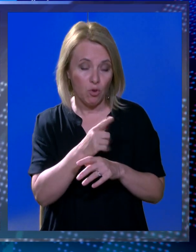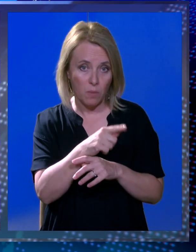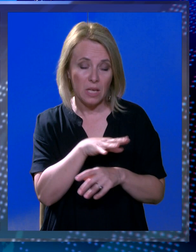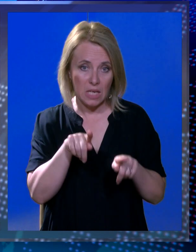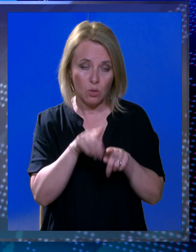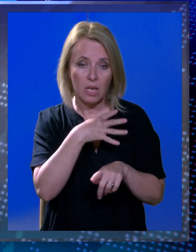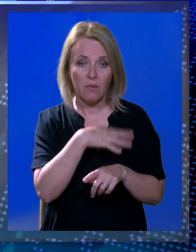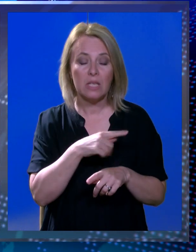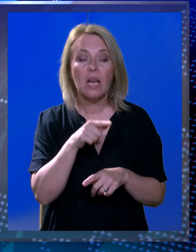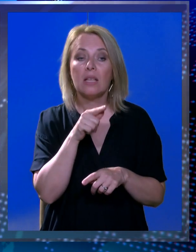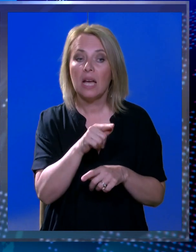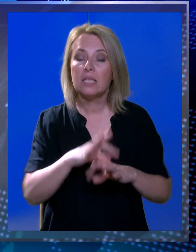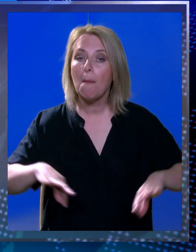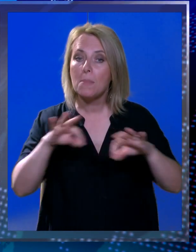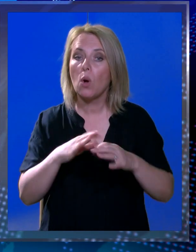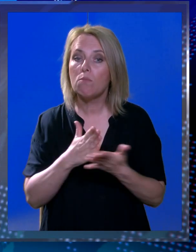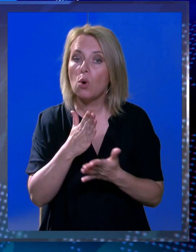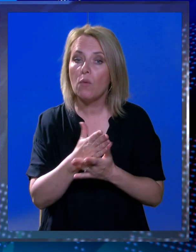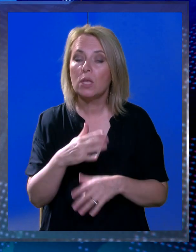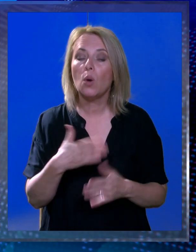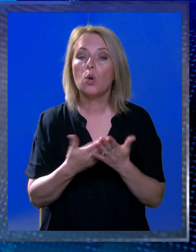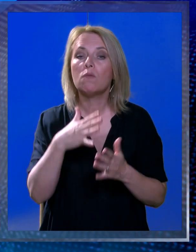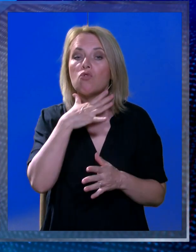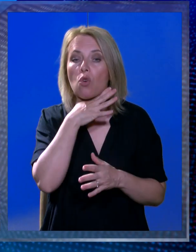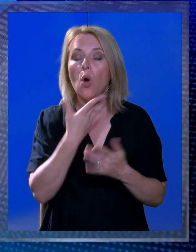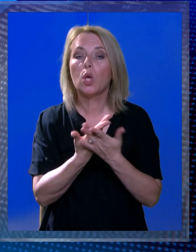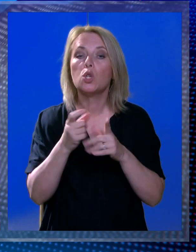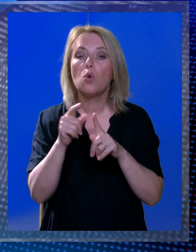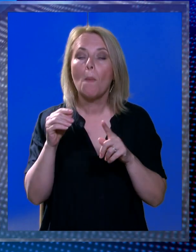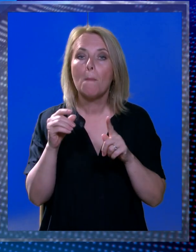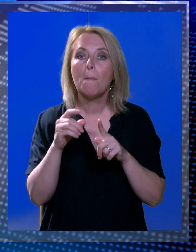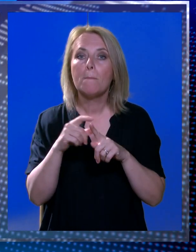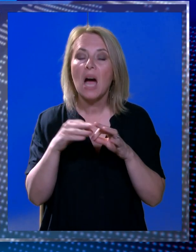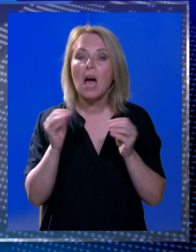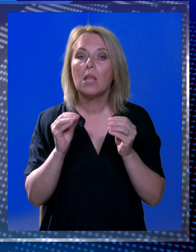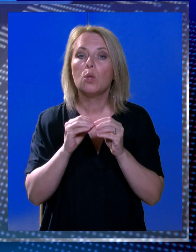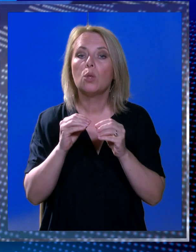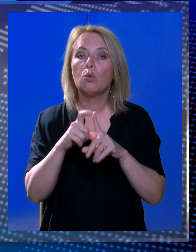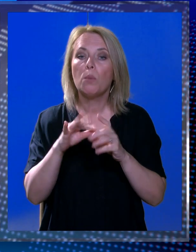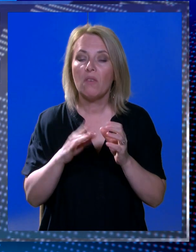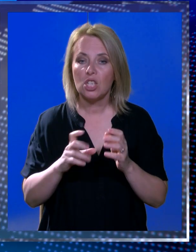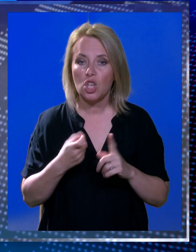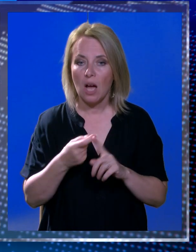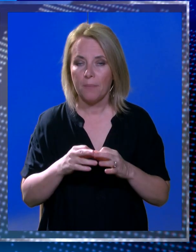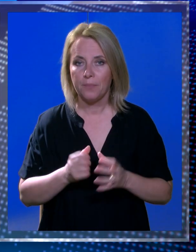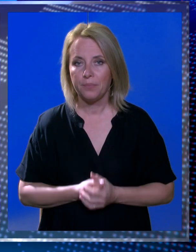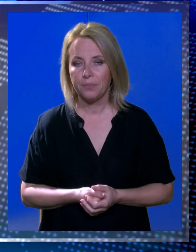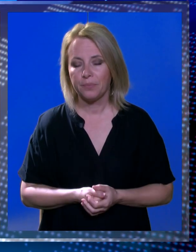Projekt se provodi u osnovnoj školi Župa Dubrovačka, a u prilogu donosimo kako je sve izgledalo i što su Mališani naučili.